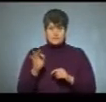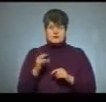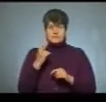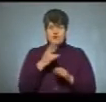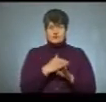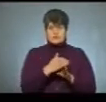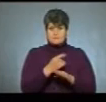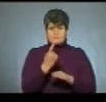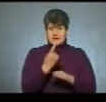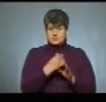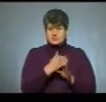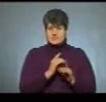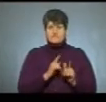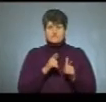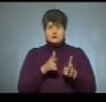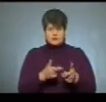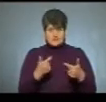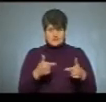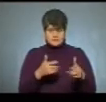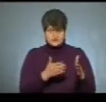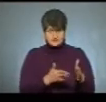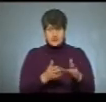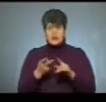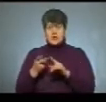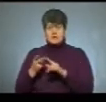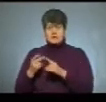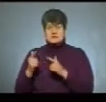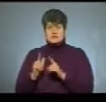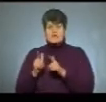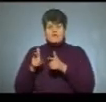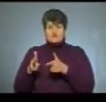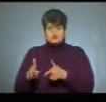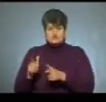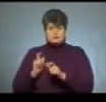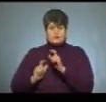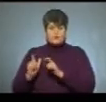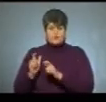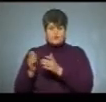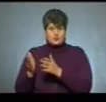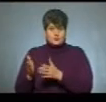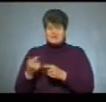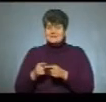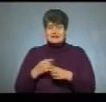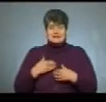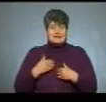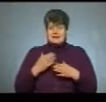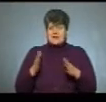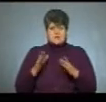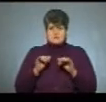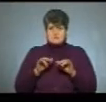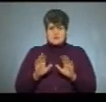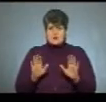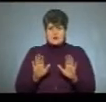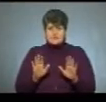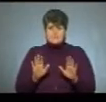двох частин. Перша частина – це вступні іспити, і друге – це вже вступ у вуз. Це вже не наша, власне, функція і